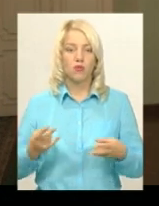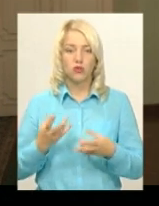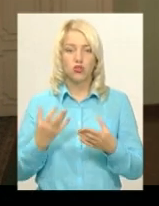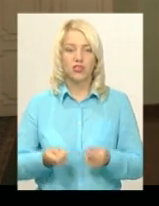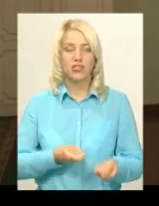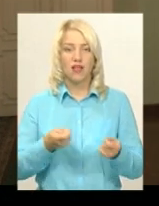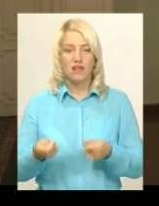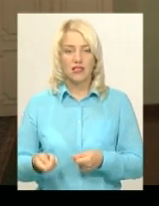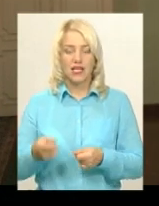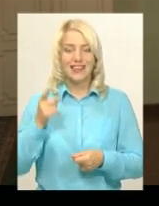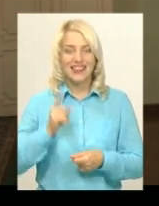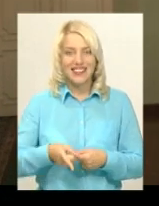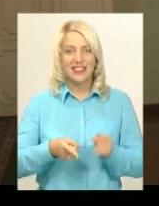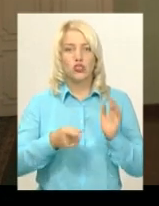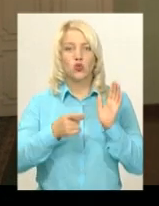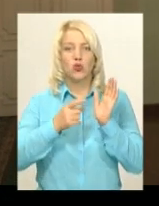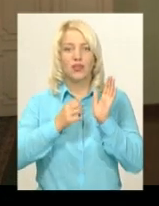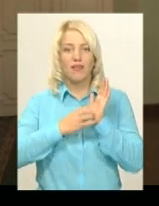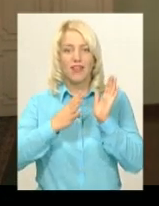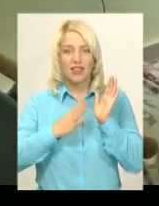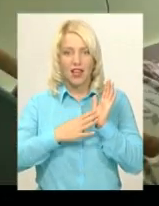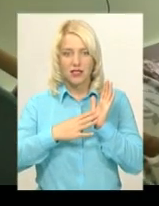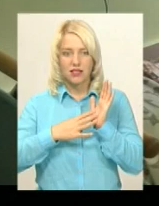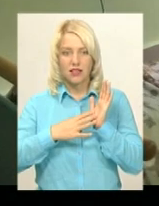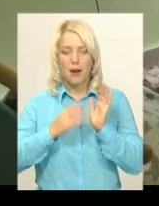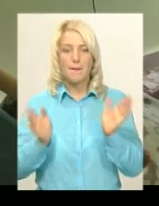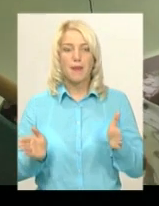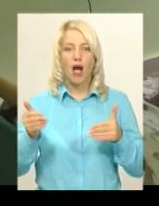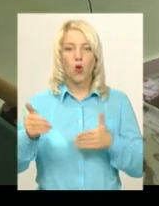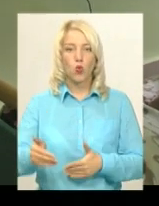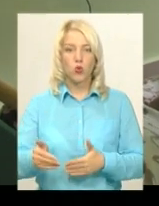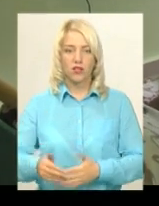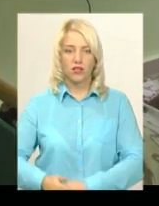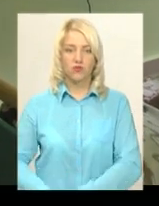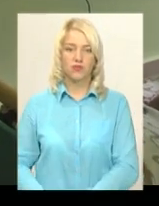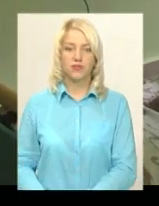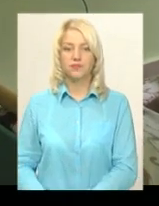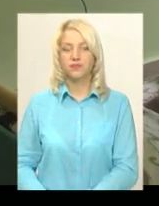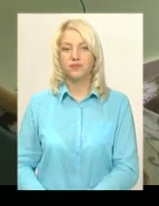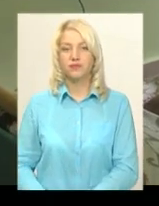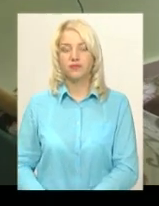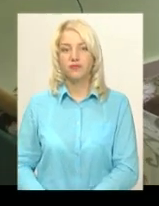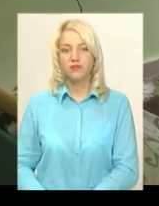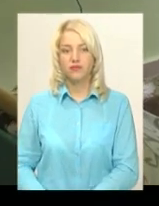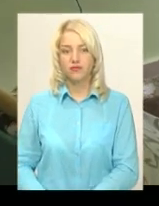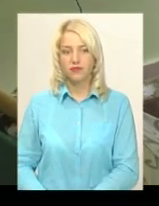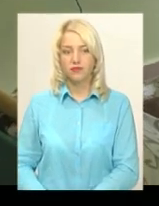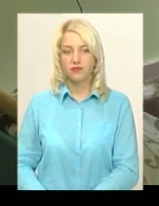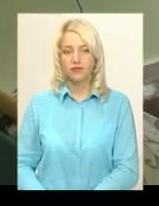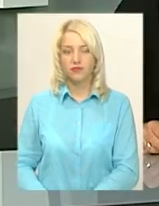ще 1019 пакунків. Ярослава Антошевська, Юрій Чорний, новини Поділя Центр.